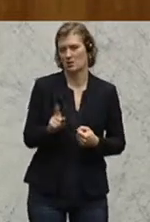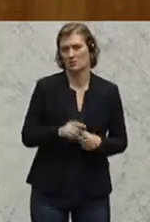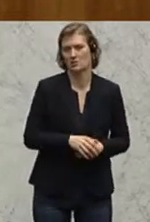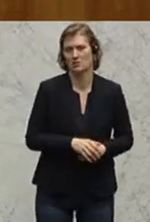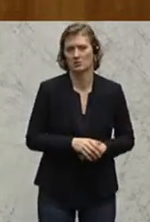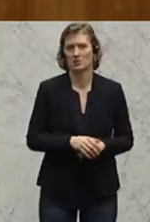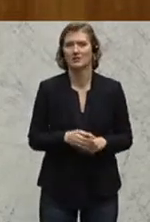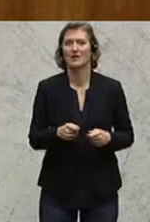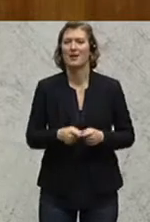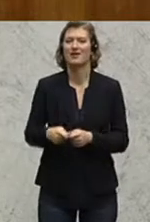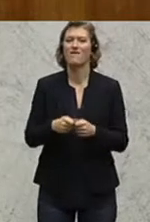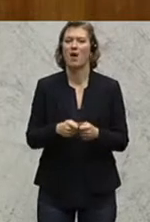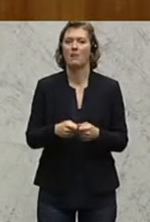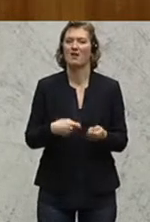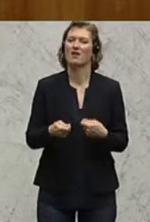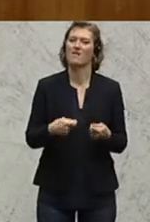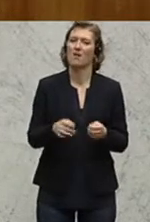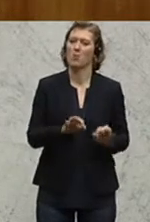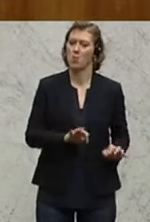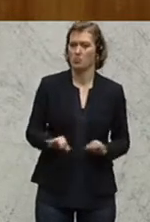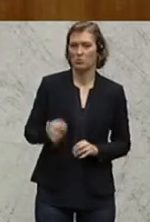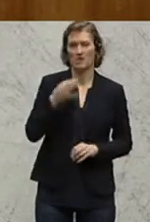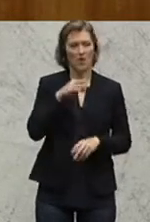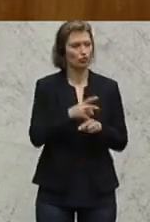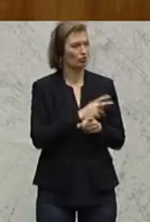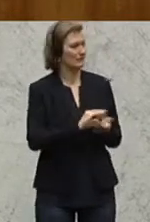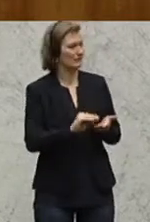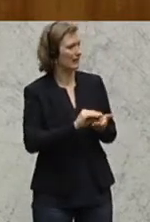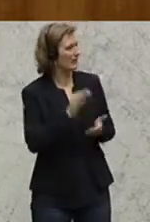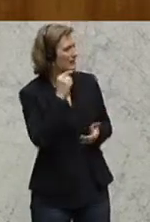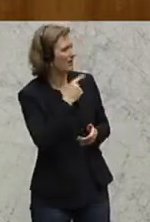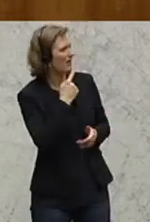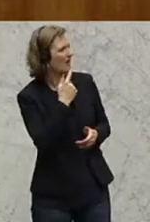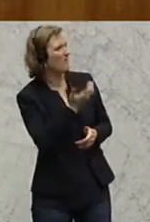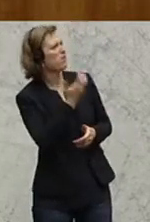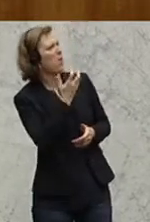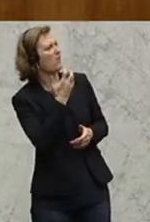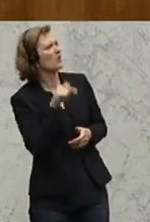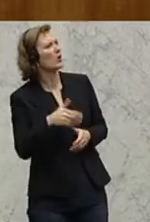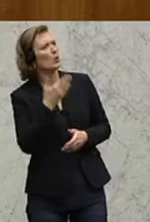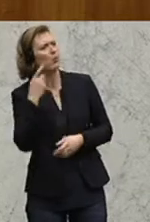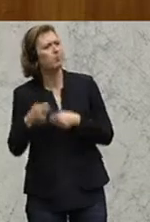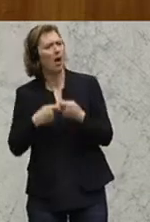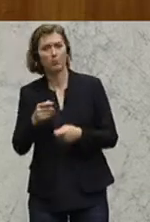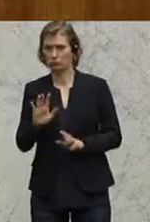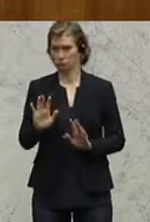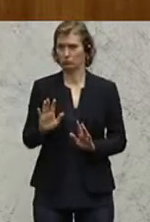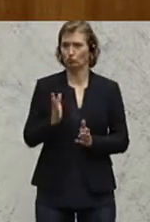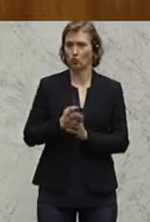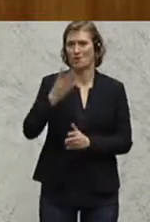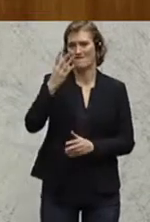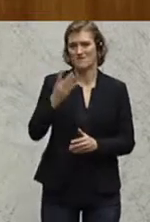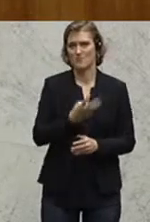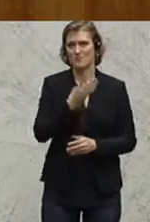weiter mit der Gewährbeordnung. Frau Staatssekretärin, Sie haben erwähnt, der Grundvorwurf Gewerbeordnung wird nicht überarbeitet, dass vier Novellen in den